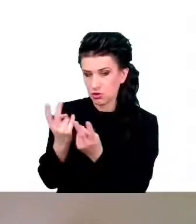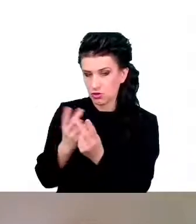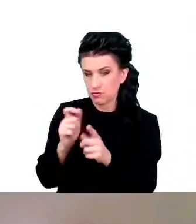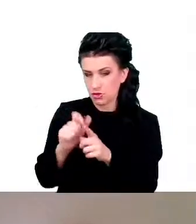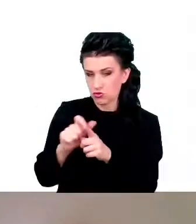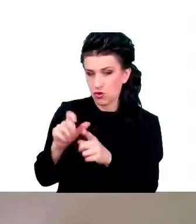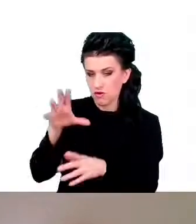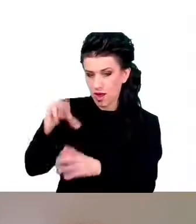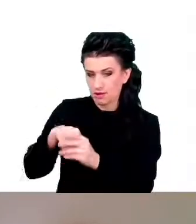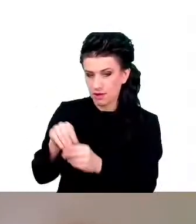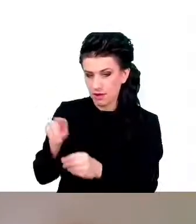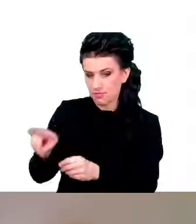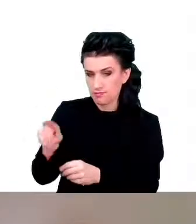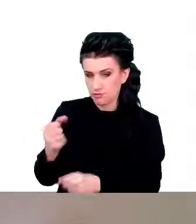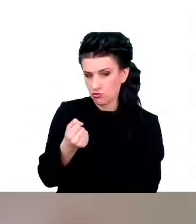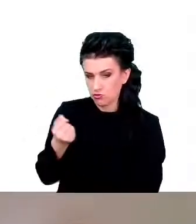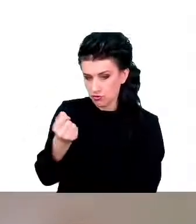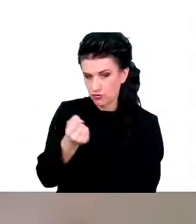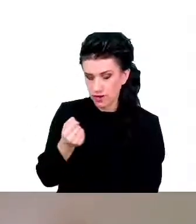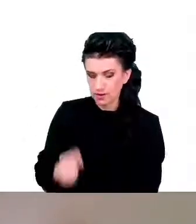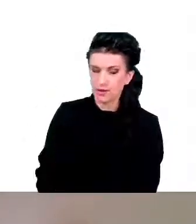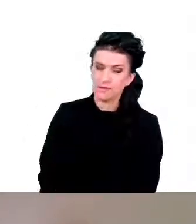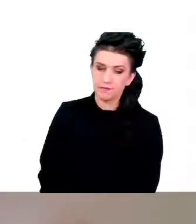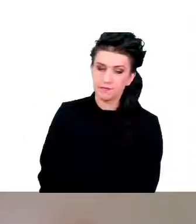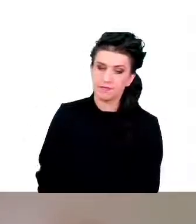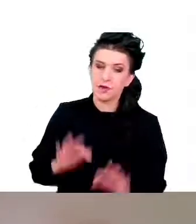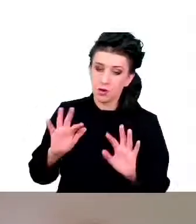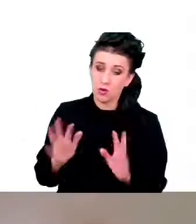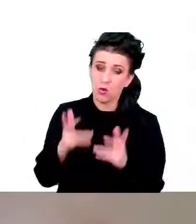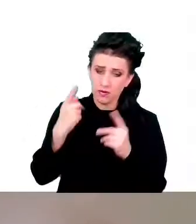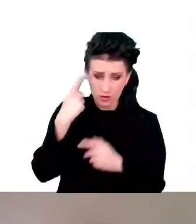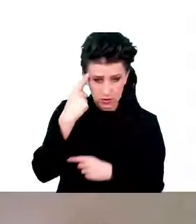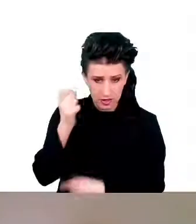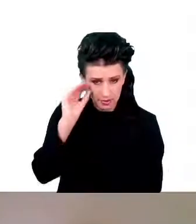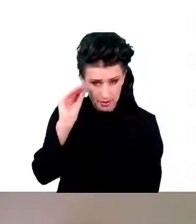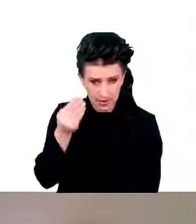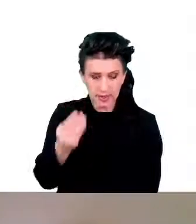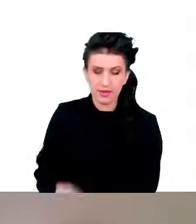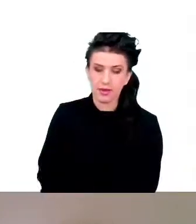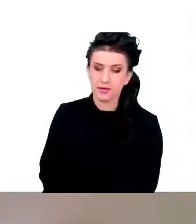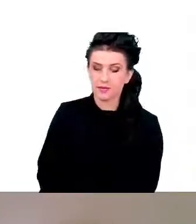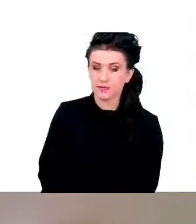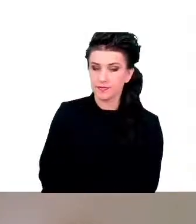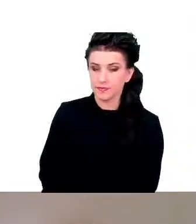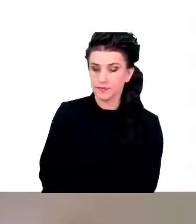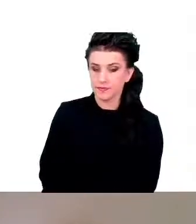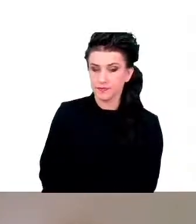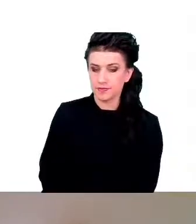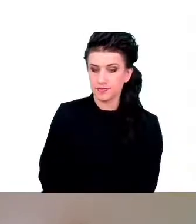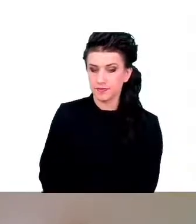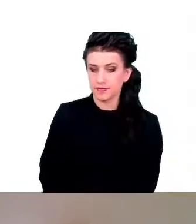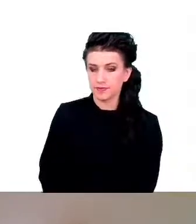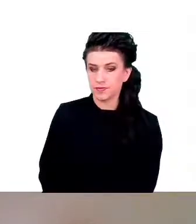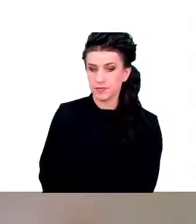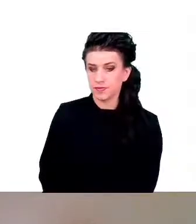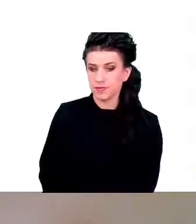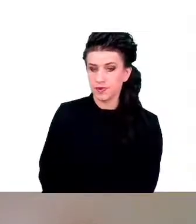Łatwiej jest coś zapamiętać, jak można to sobie tak zobrazować. W każdym razie, ta kinaza mTOR,